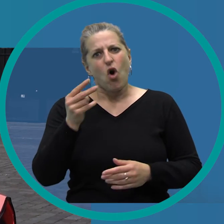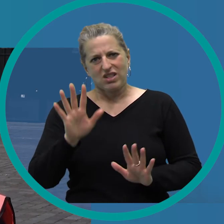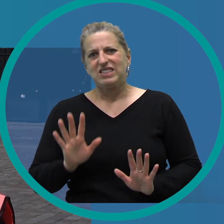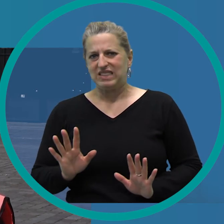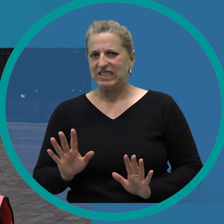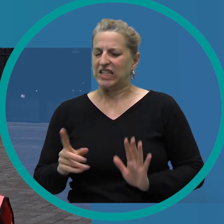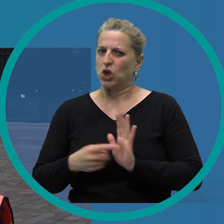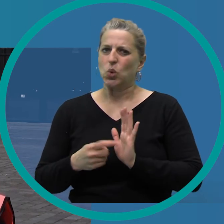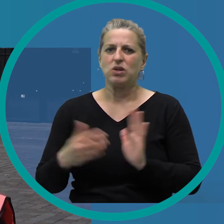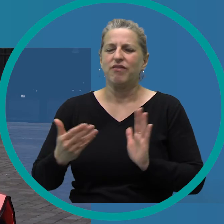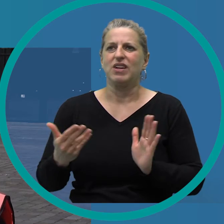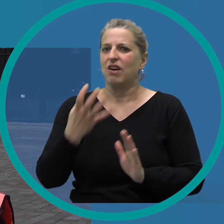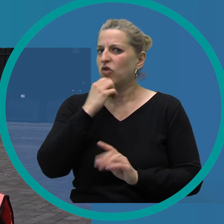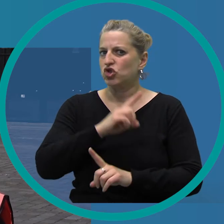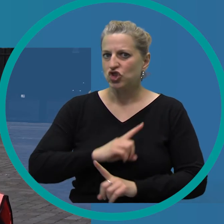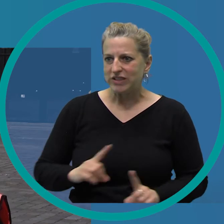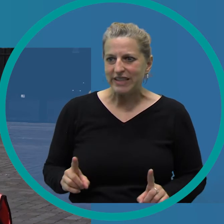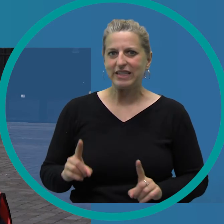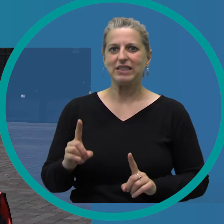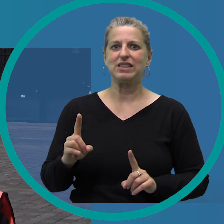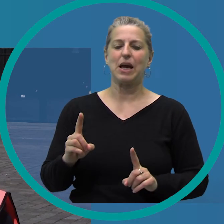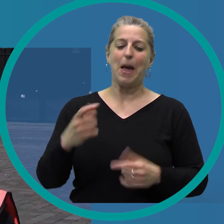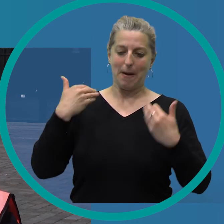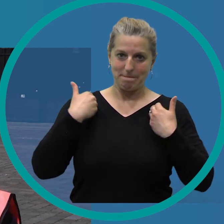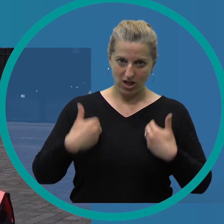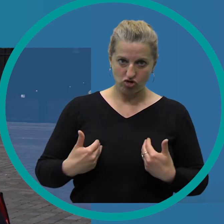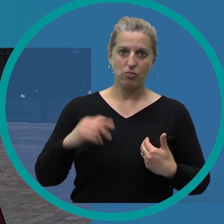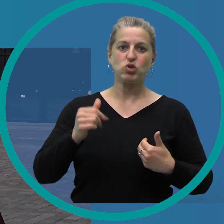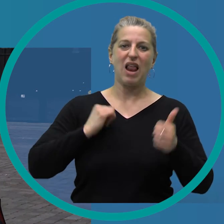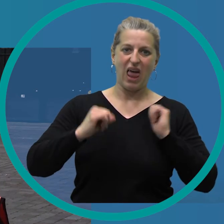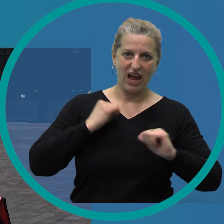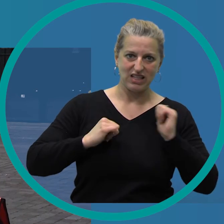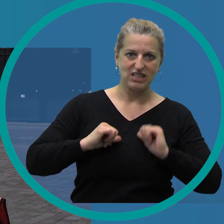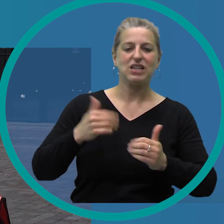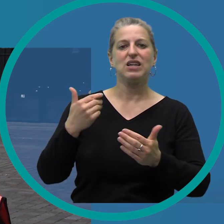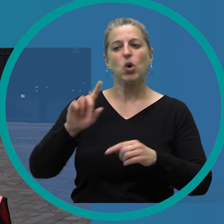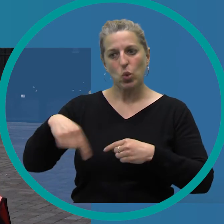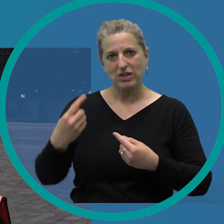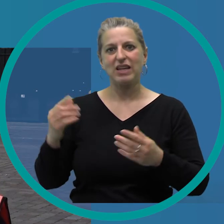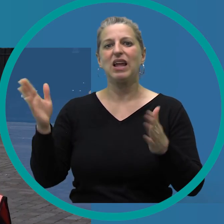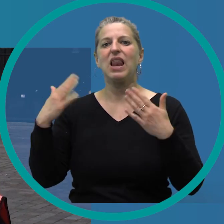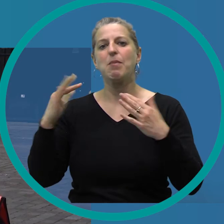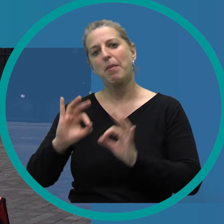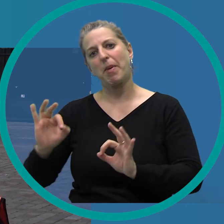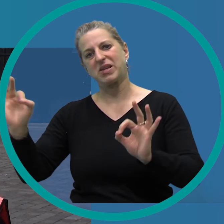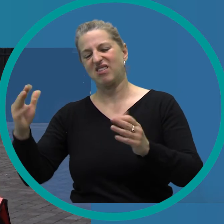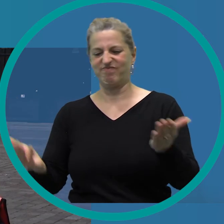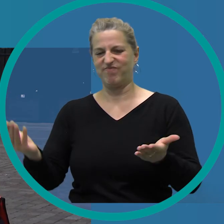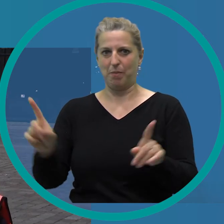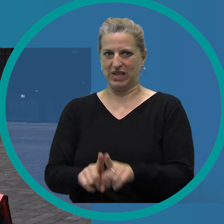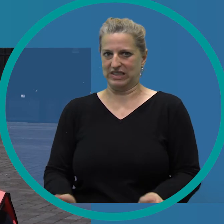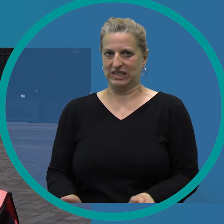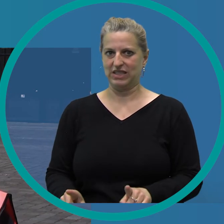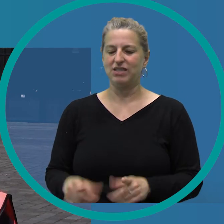sehr, sehr vorsichtig, weil wir natürlich nicht möchten, dass irgendwie menschliches Leid erhöht werden muss, damit die Klimakrise abgewendet wird. Genau, das